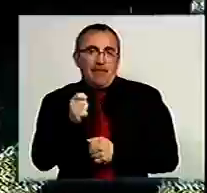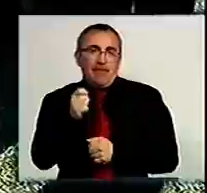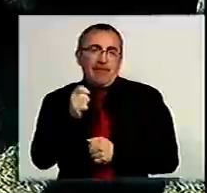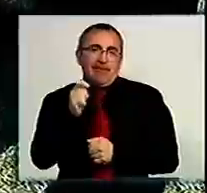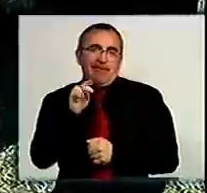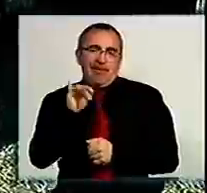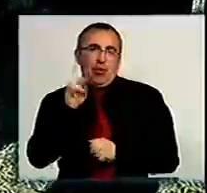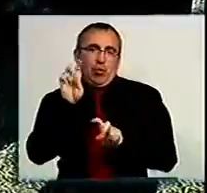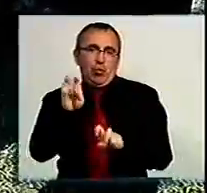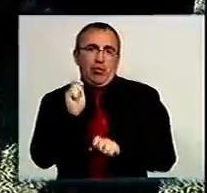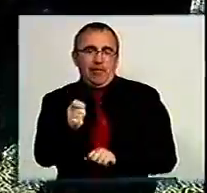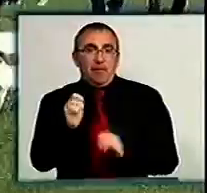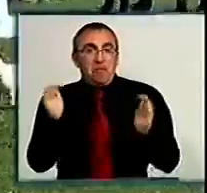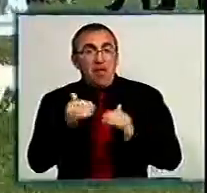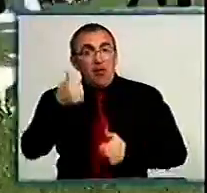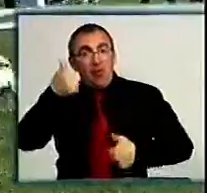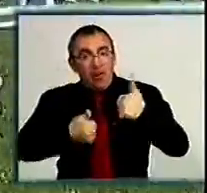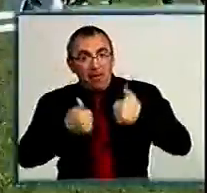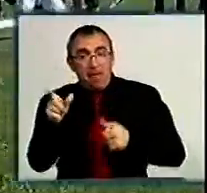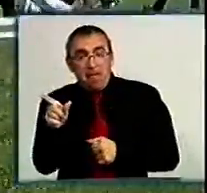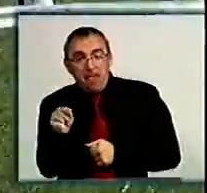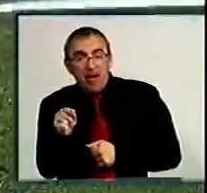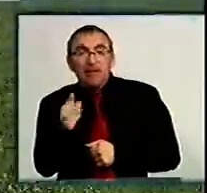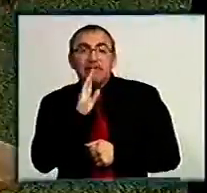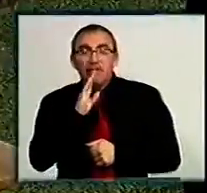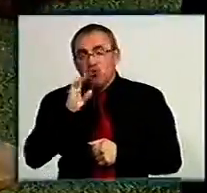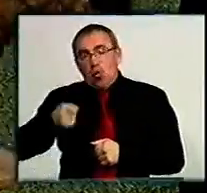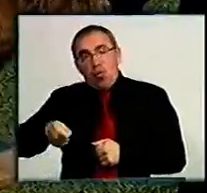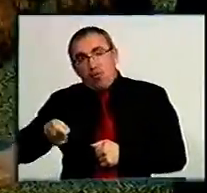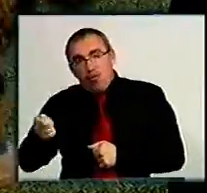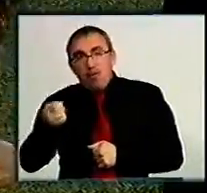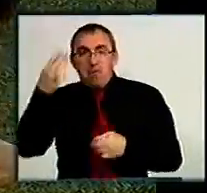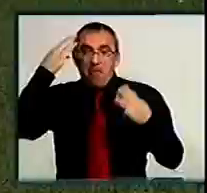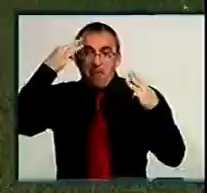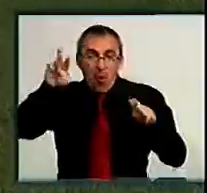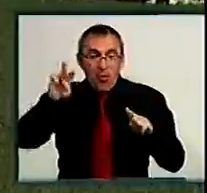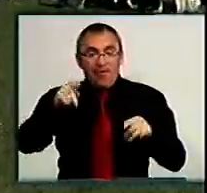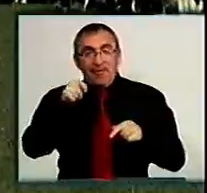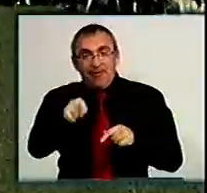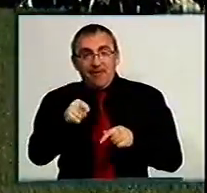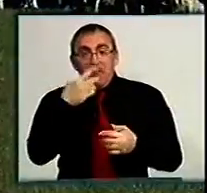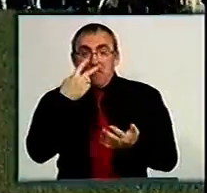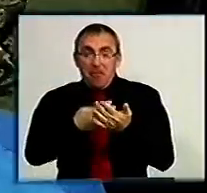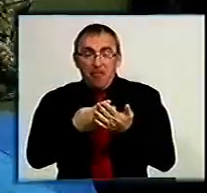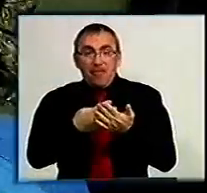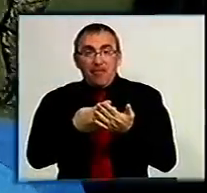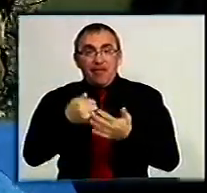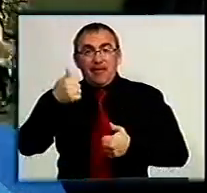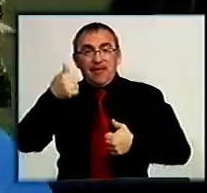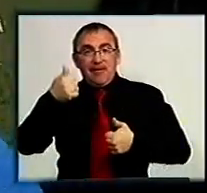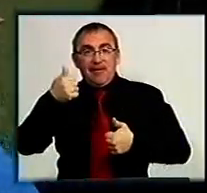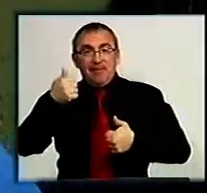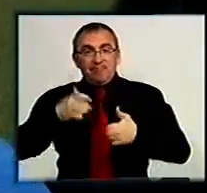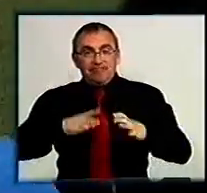Були на виставці міні-конкурси – оригінальна пара «Дама з собачкою» та конкурс «Мота». На цьому ринзі своєвміння демонстрували драсуровані